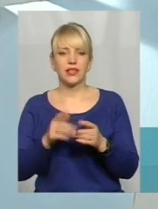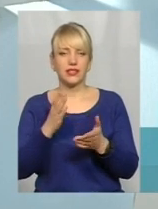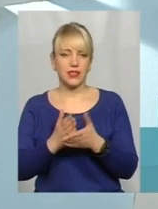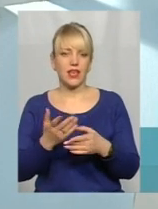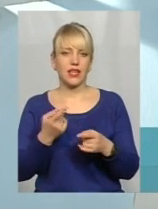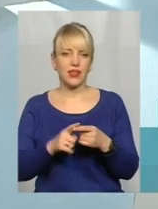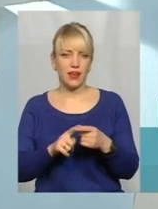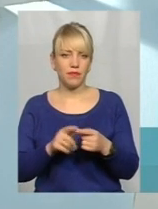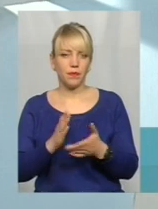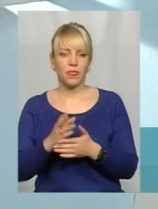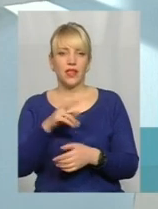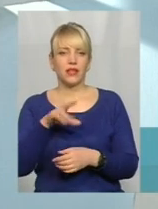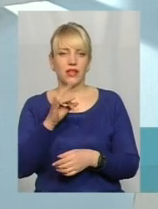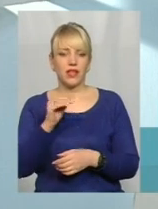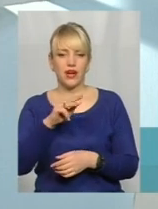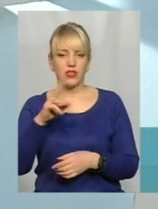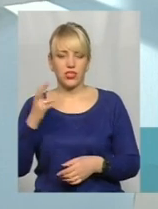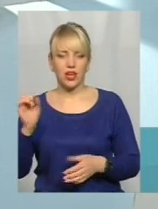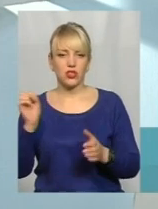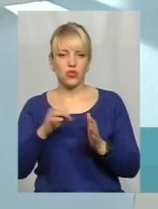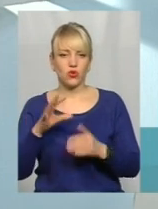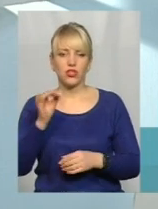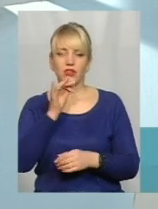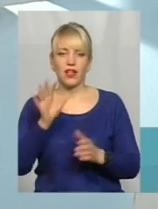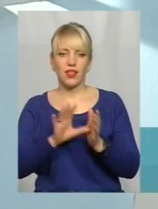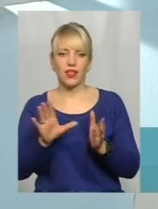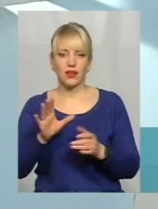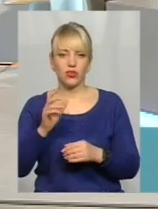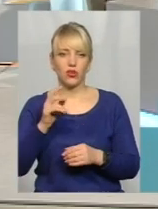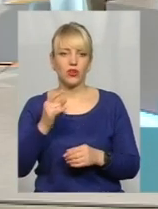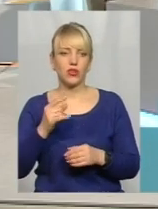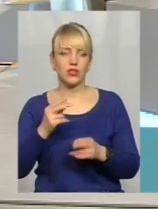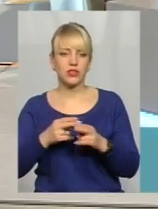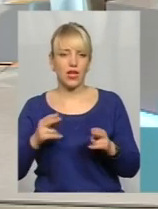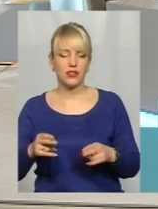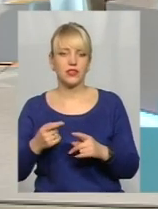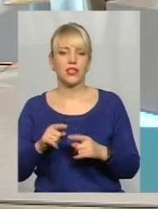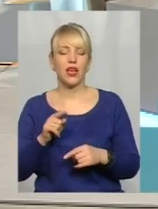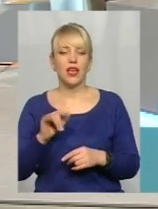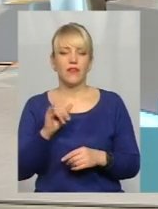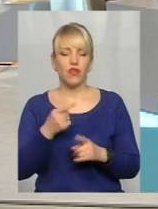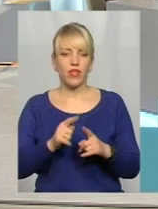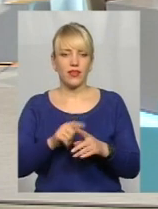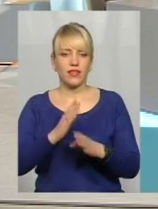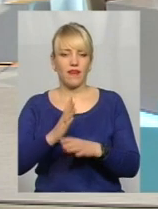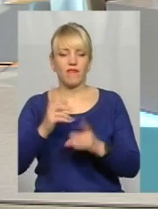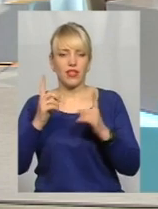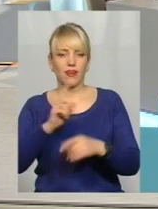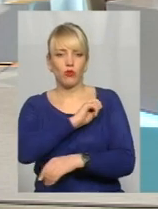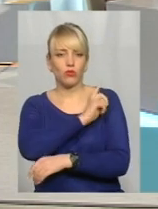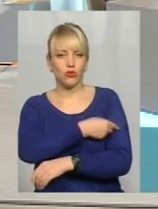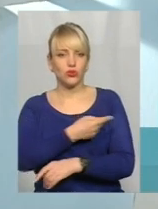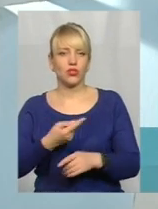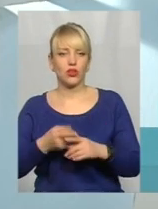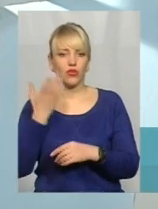є вдеражні сонячна електростанція, про яку ви вже зазначили. Крім того, що вона є великою потужною. В свій час, коли вона створювалася, вона